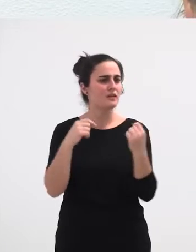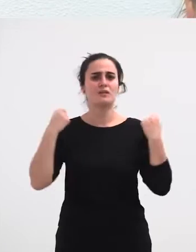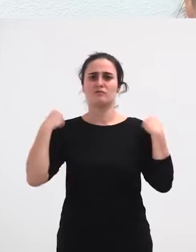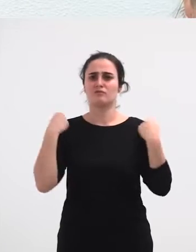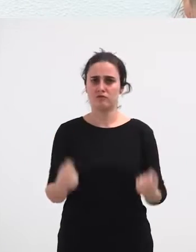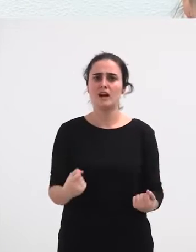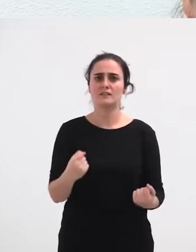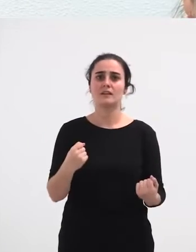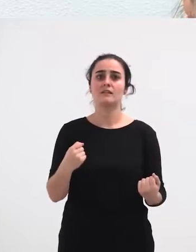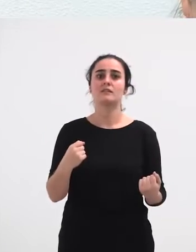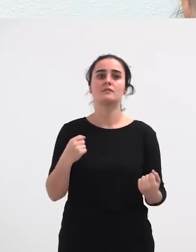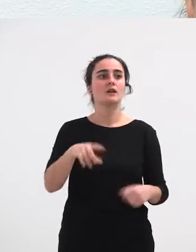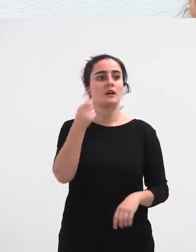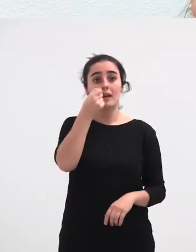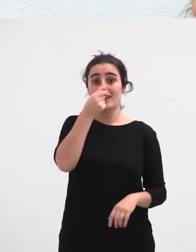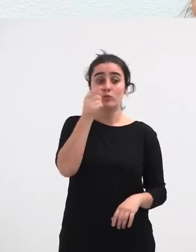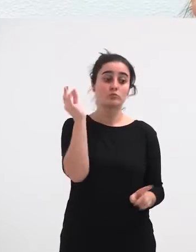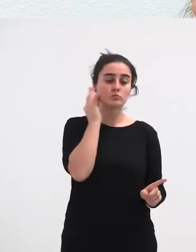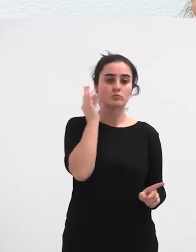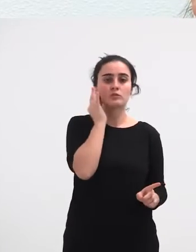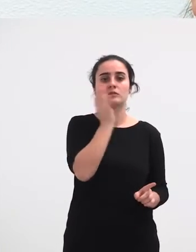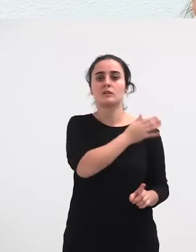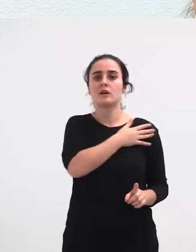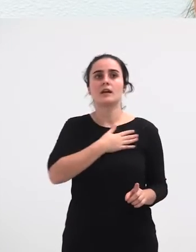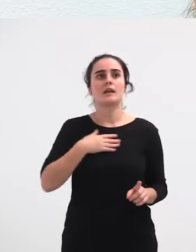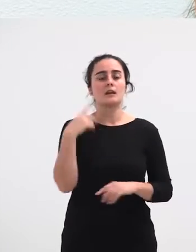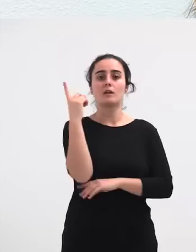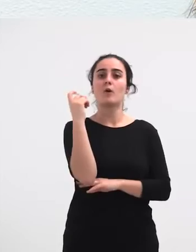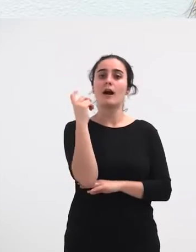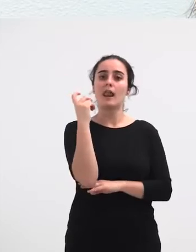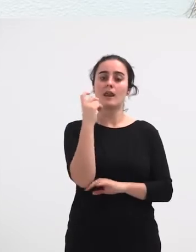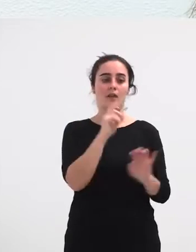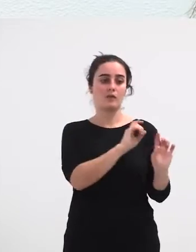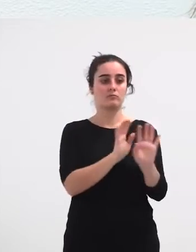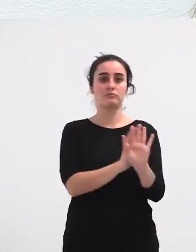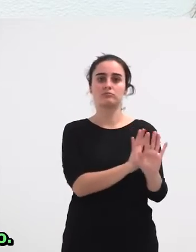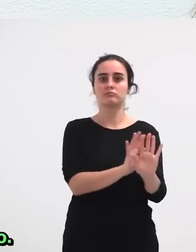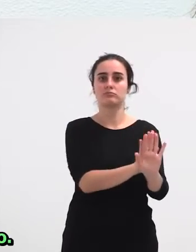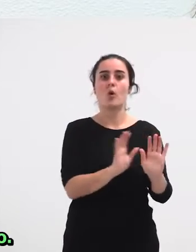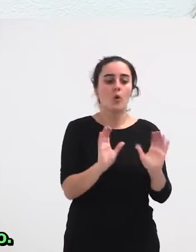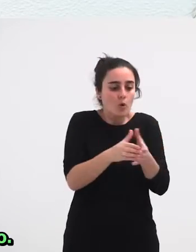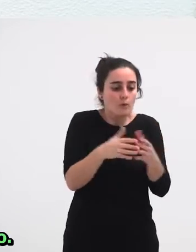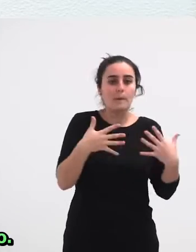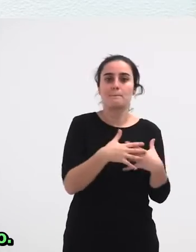Irunen Emakumeak Prestzeuden Alarde Nola Aitere Desfile Beraien Kompainia Amisto